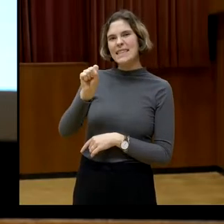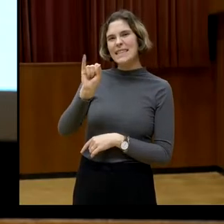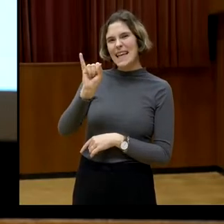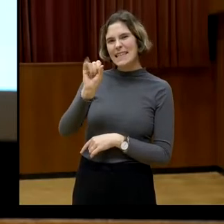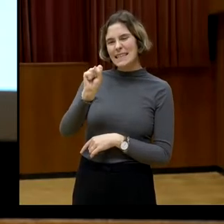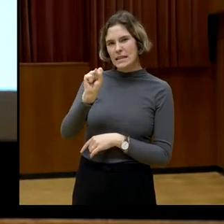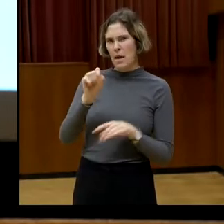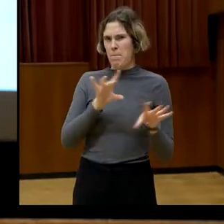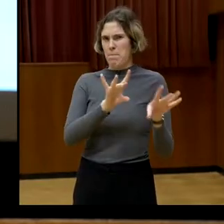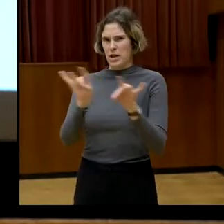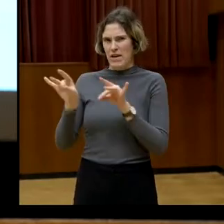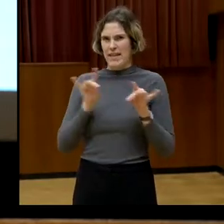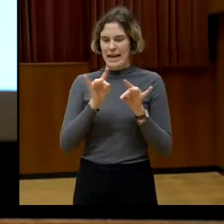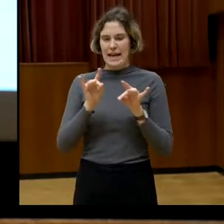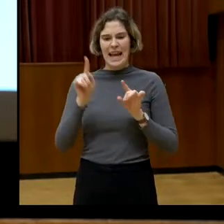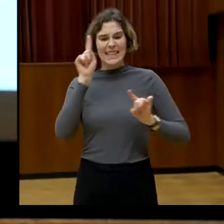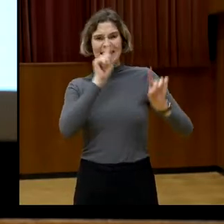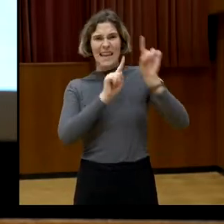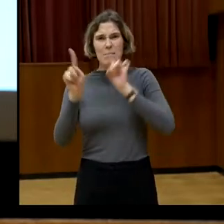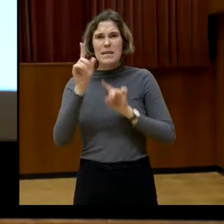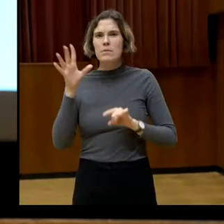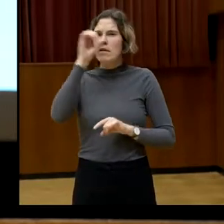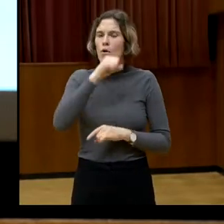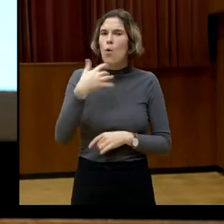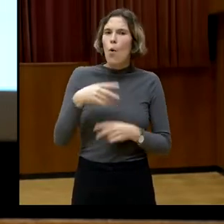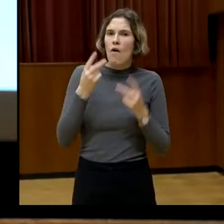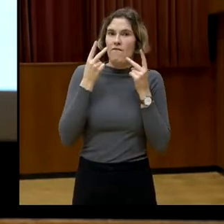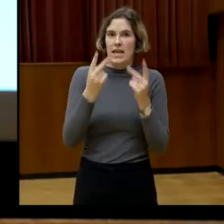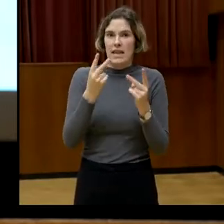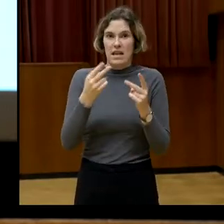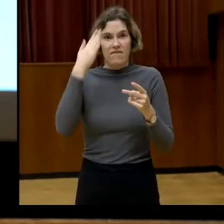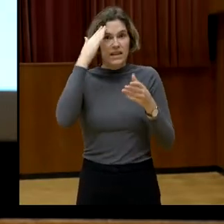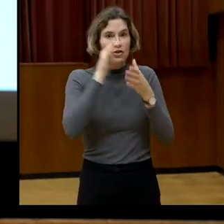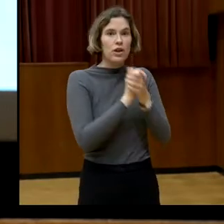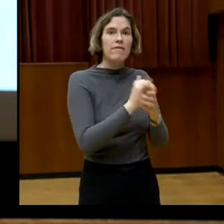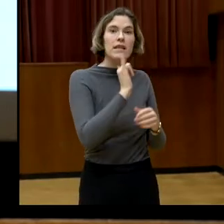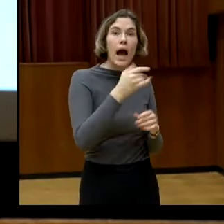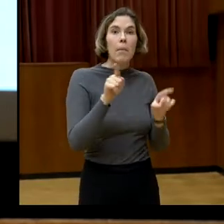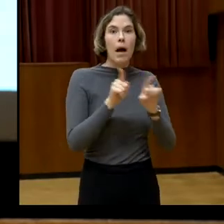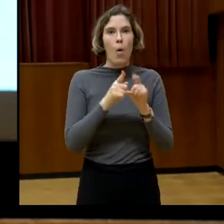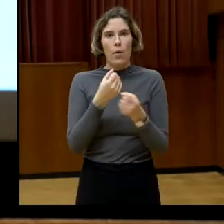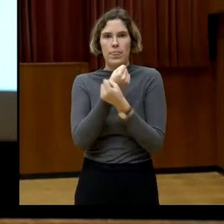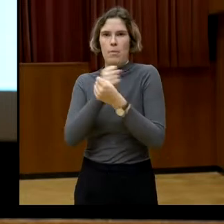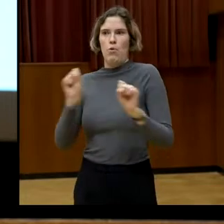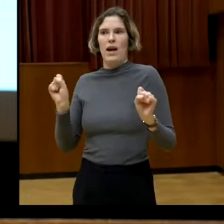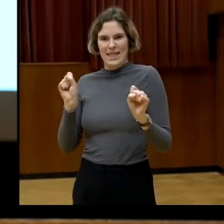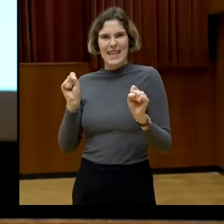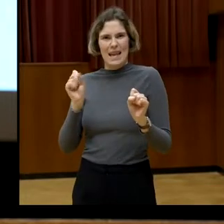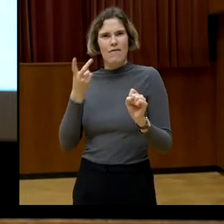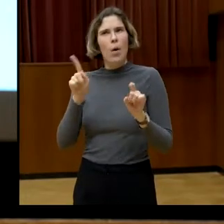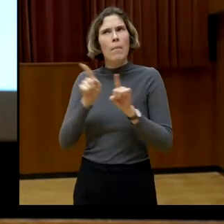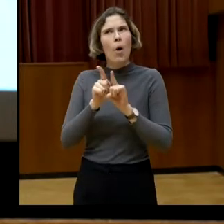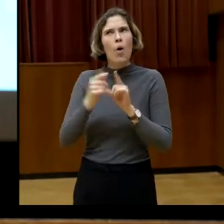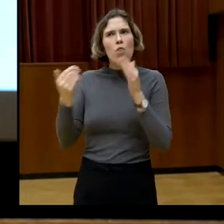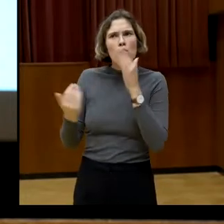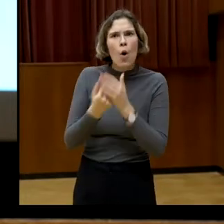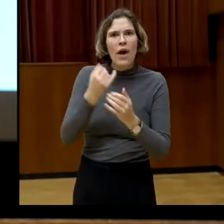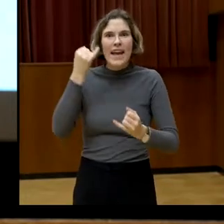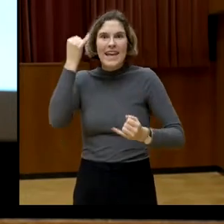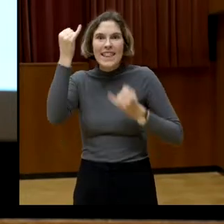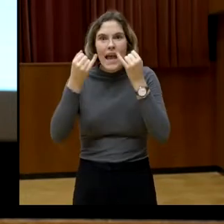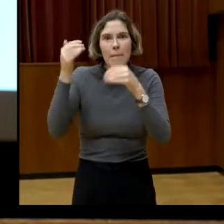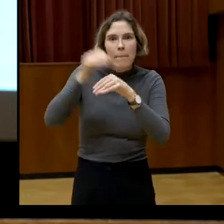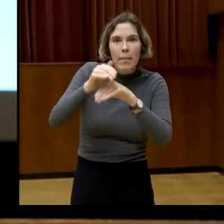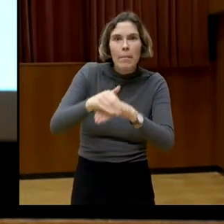zentral ist, einerseits in der Wissenschaft, aber auch in der Demokratie für das Schaffen neuer Ideen und das kritische Hinterfragen. Und gleichzeitig